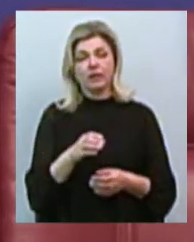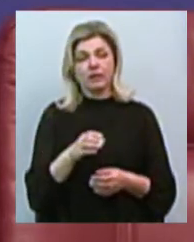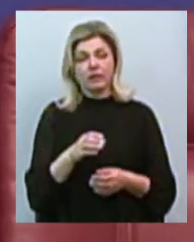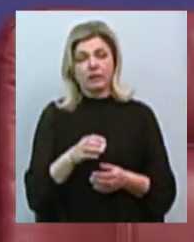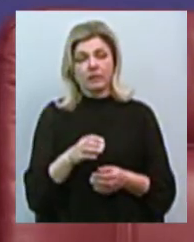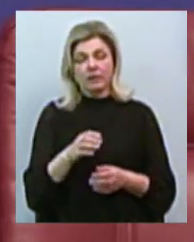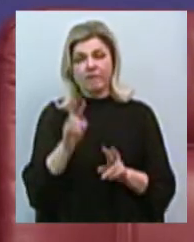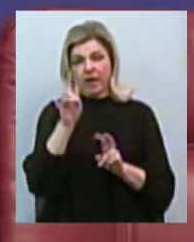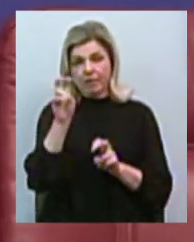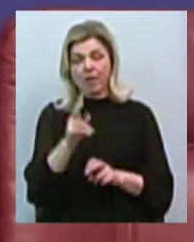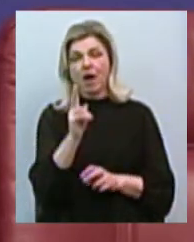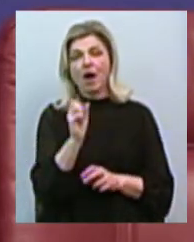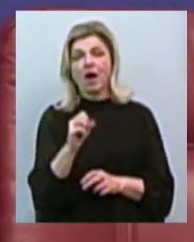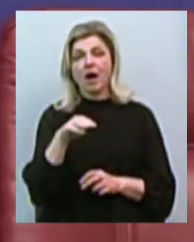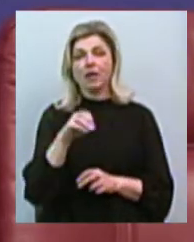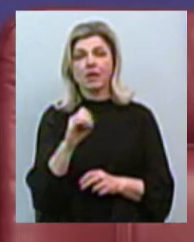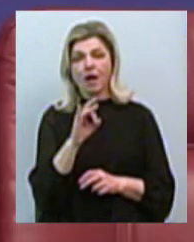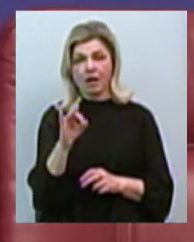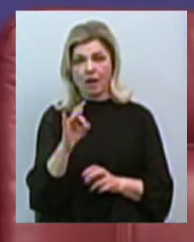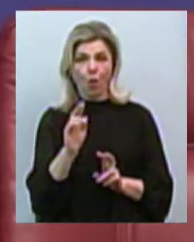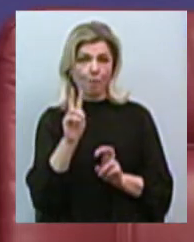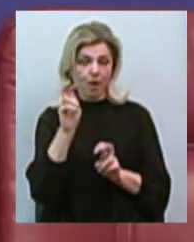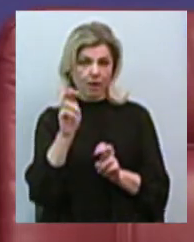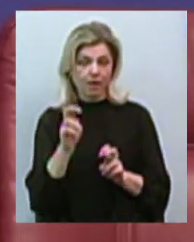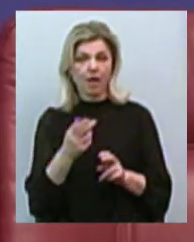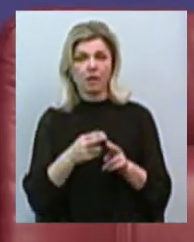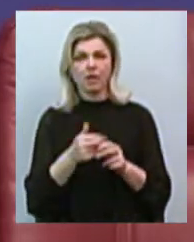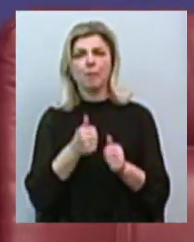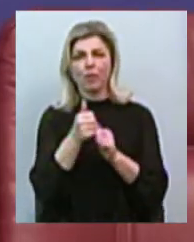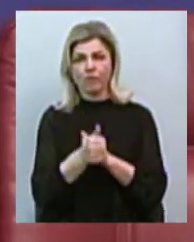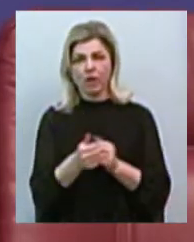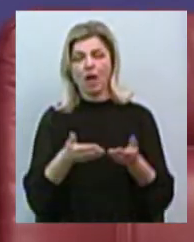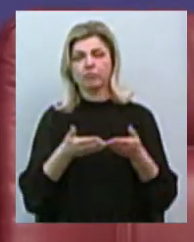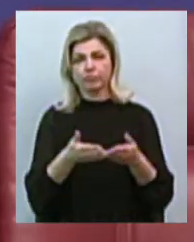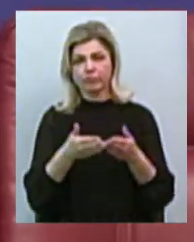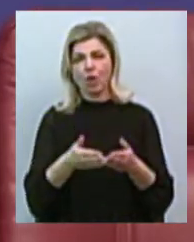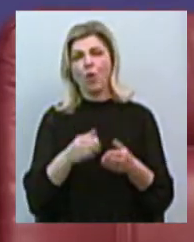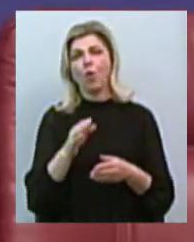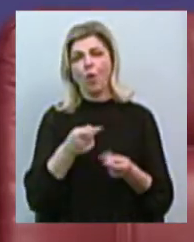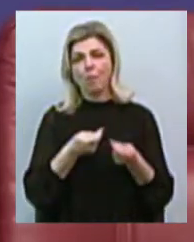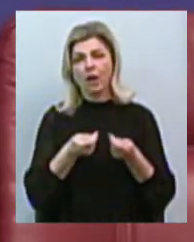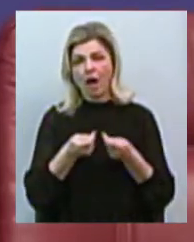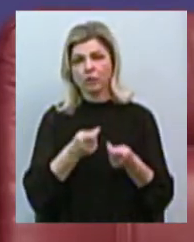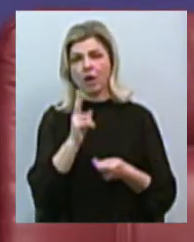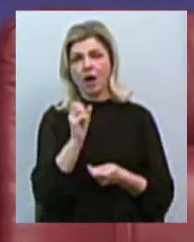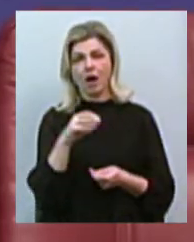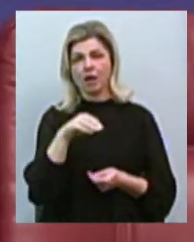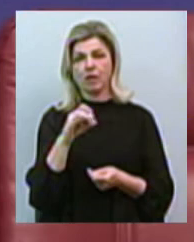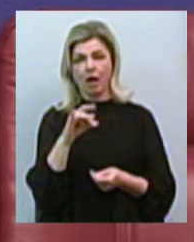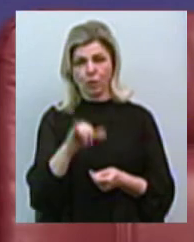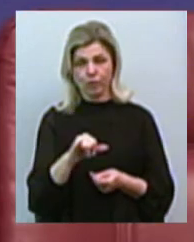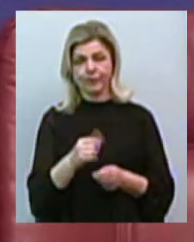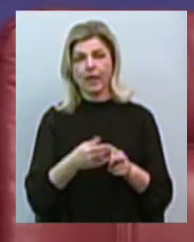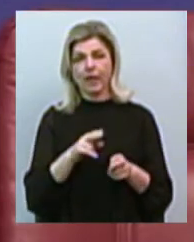катарська компанія, це провідний портовий оператор Катару. Це означає, що наші партнери,